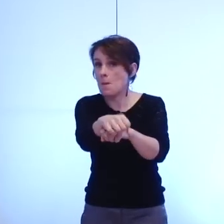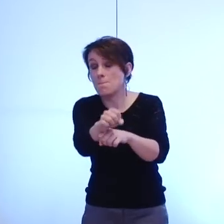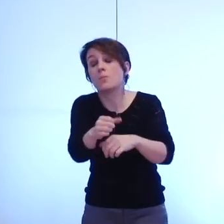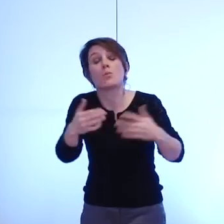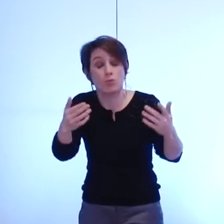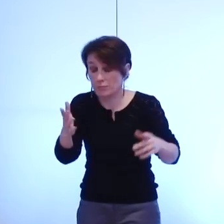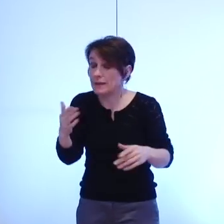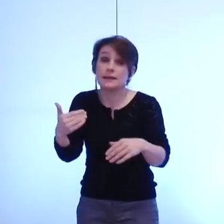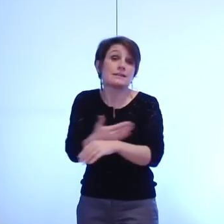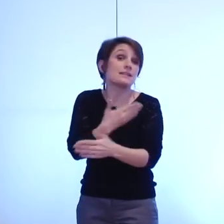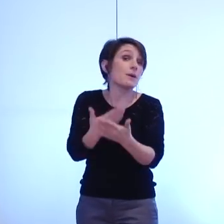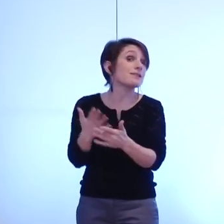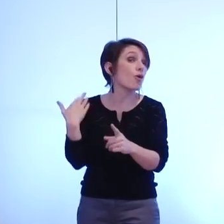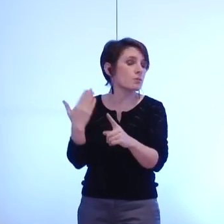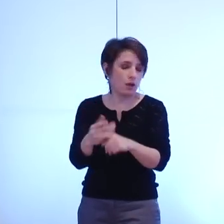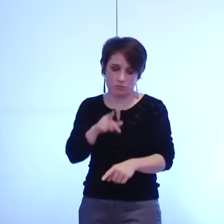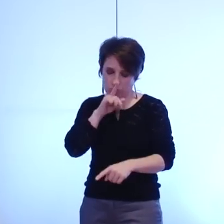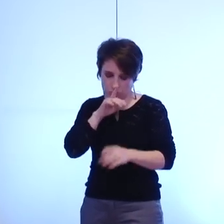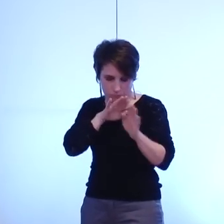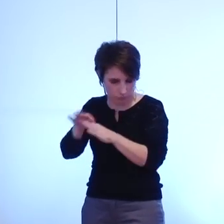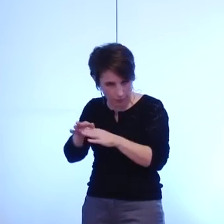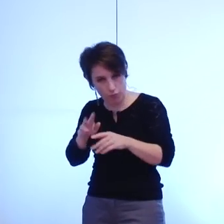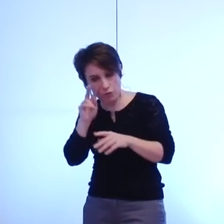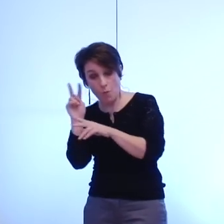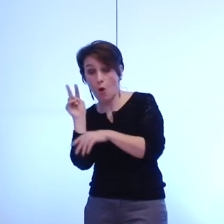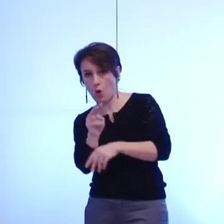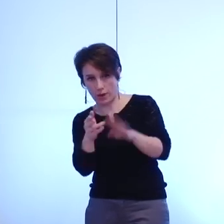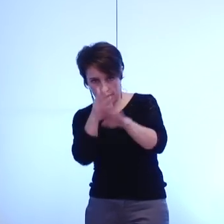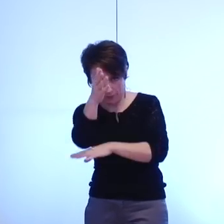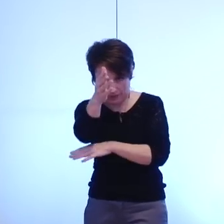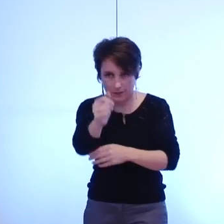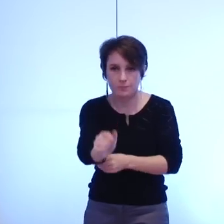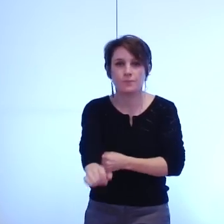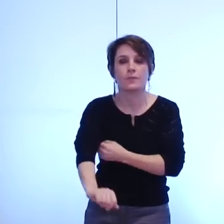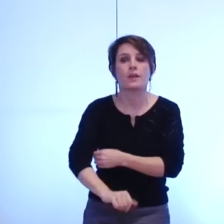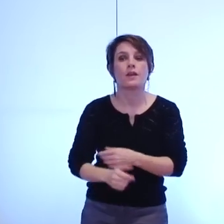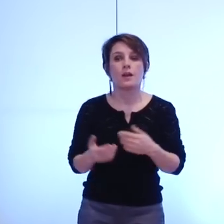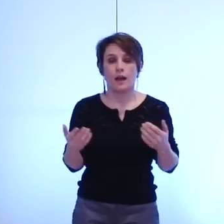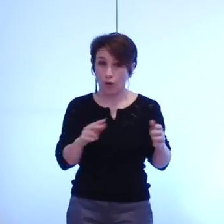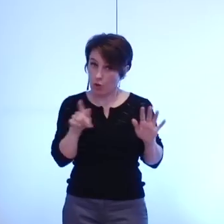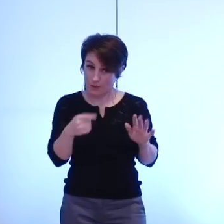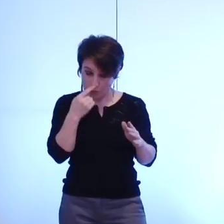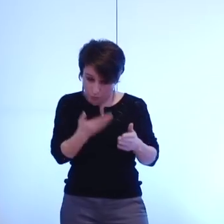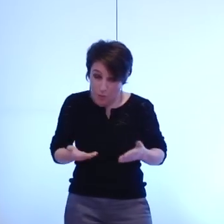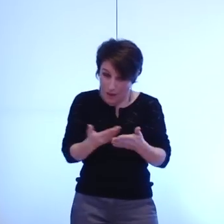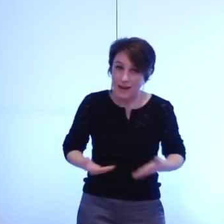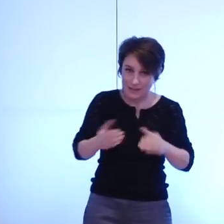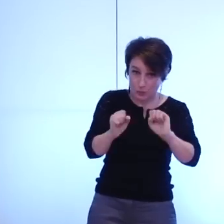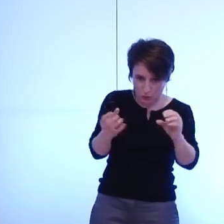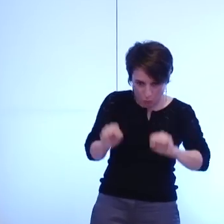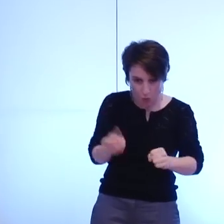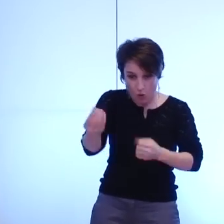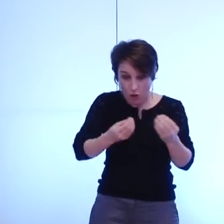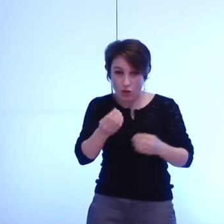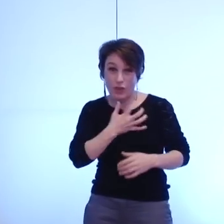avançons prenons appui sur cette diversité qui est une richesse pour peu qu'on s'interroge sur les complémentarités qu'elles peuvent effectivement